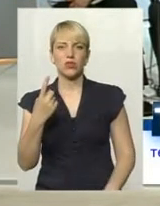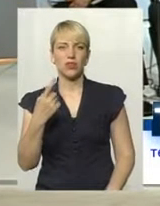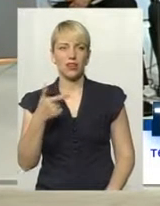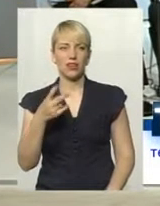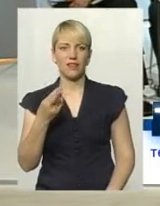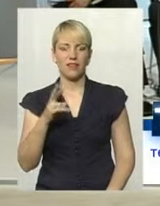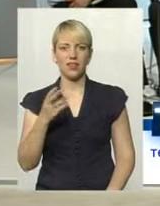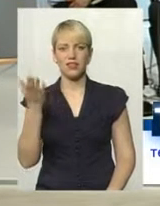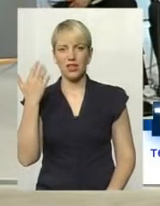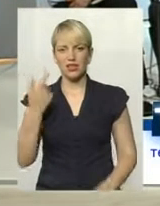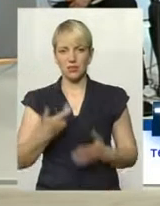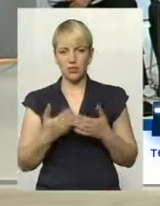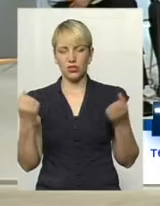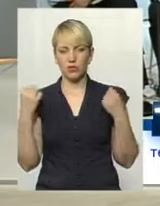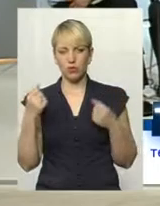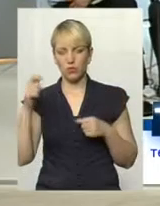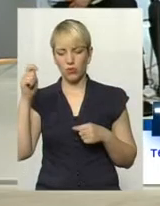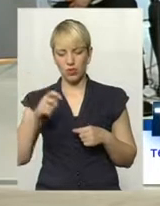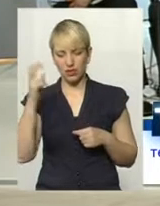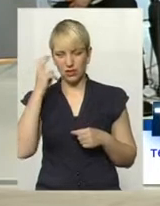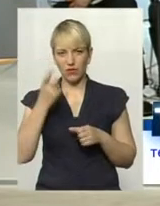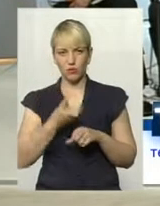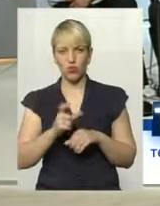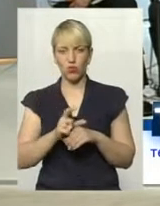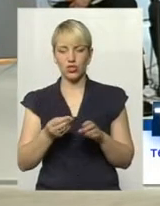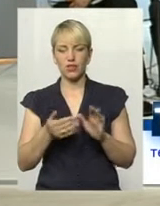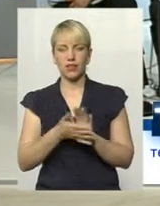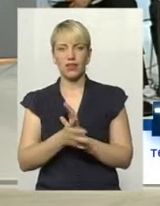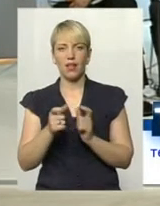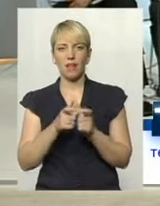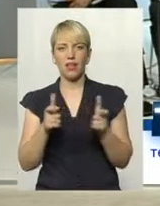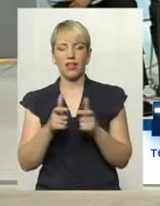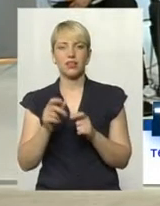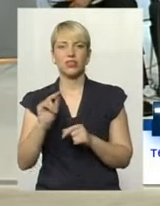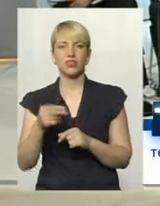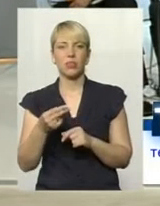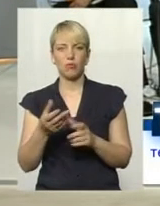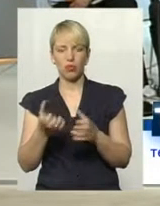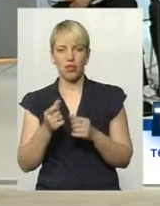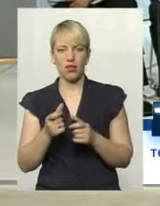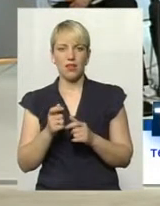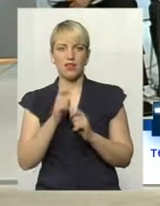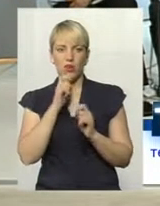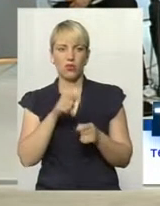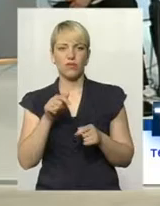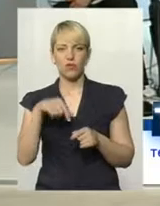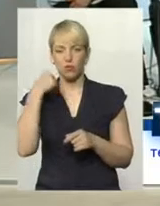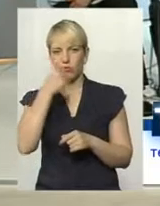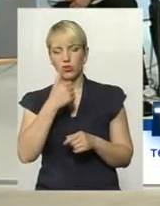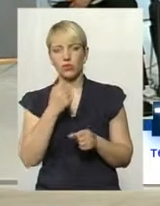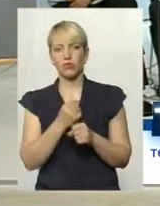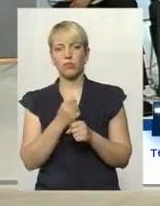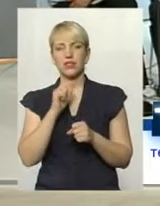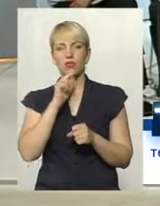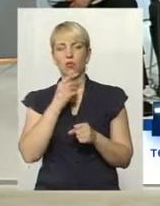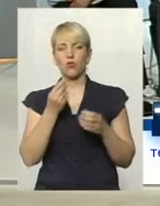Це спортсмен приїздить з Києва, більше тратить на білет, чим получає цю винагороду. Тому в цьому році ми зробили з економлених коштів.